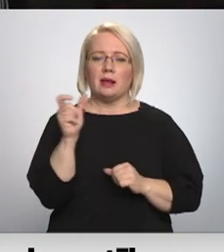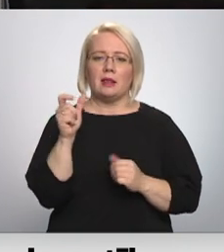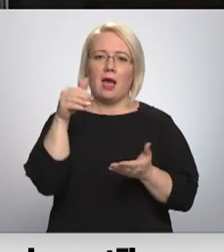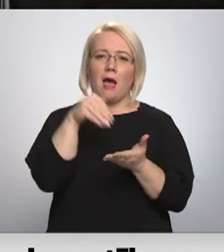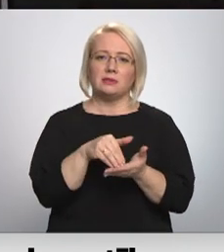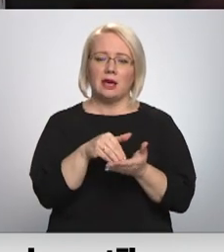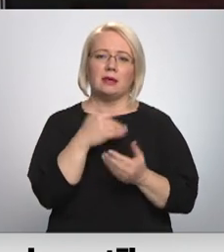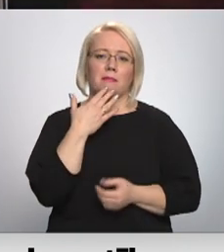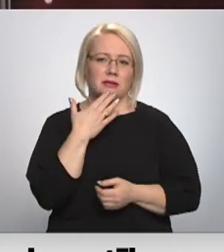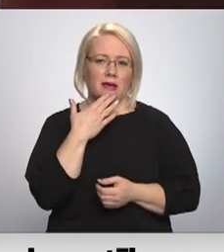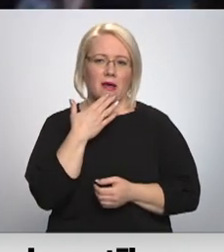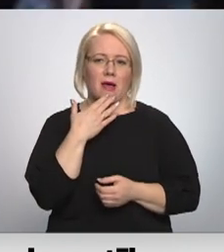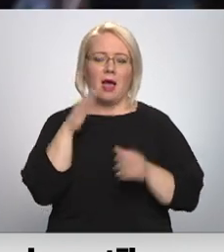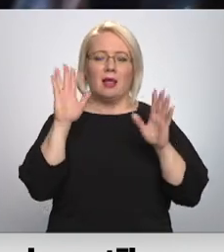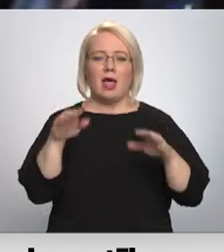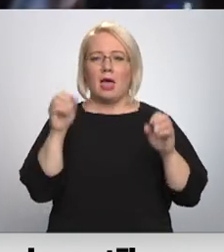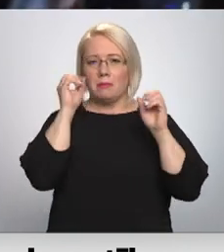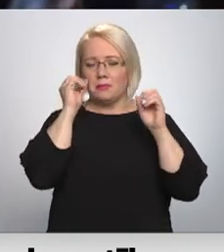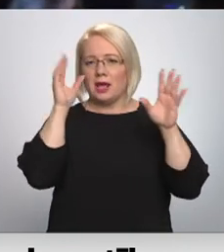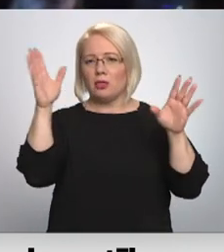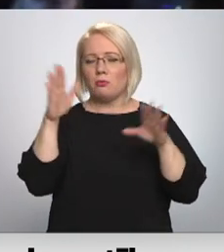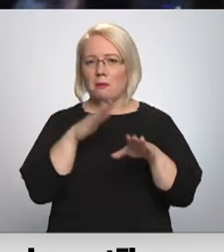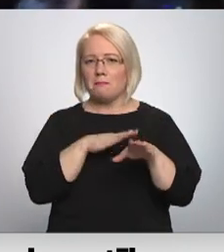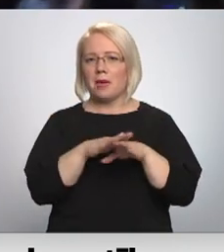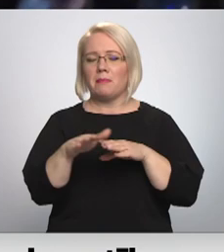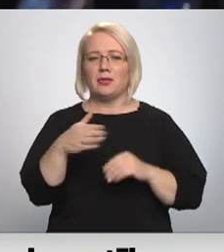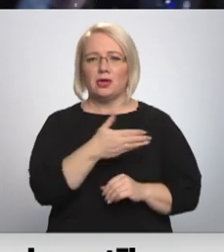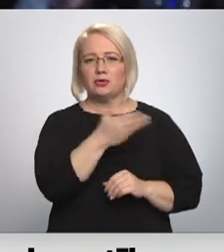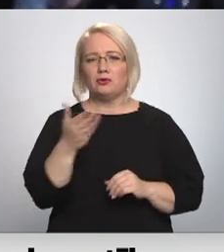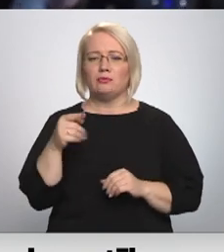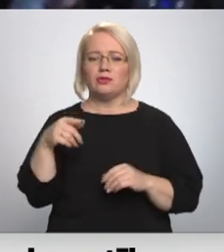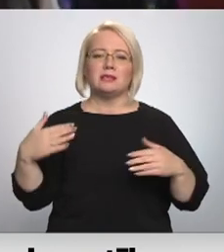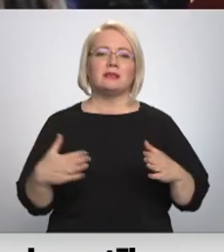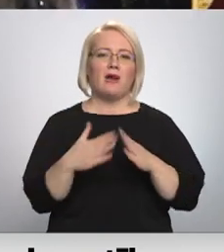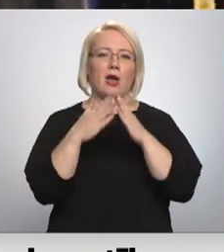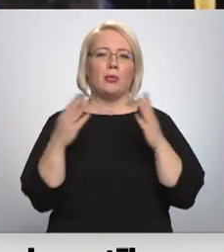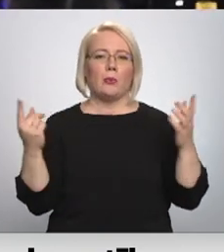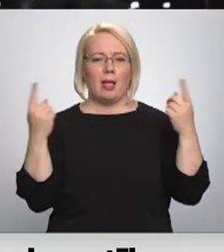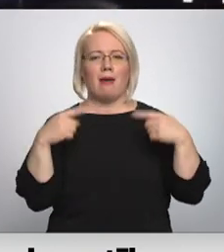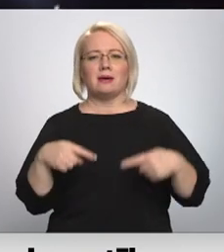pasakā. Lai brīnumiem piepildīts jums šis svētku laiks.